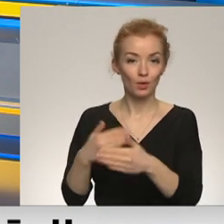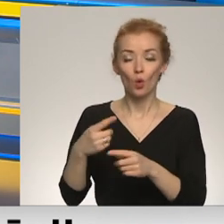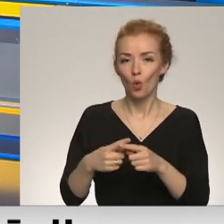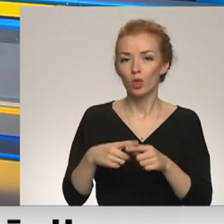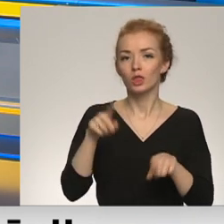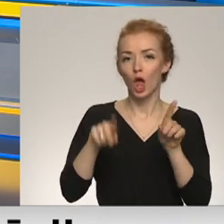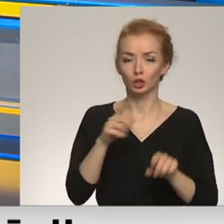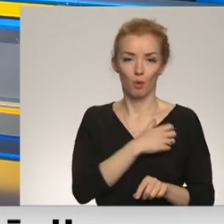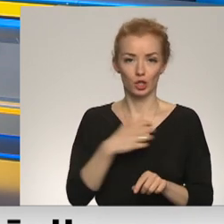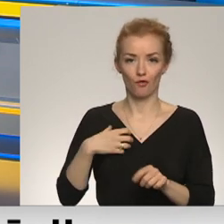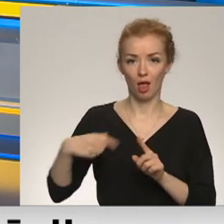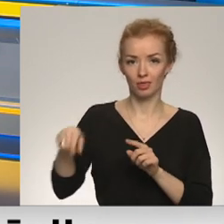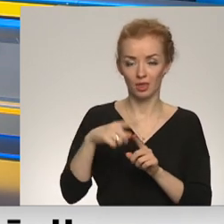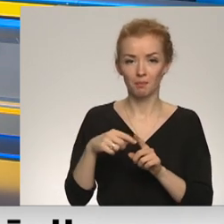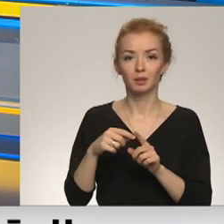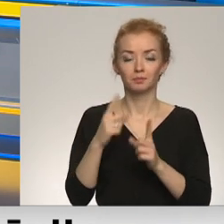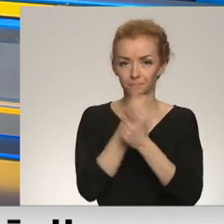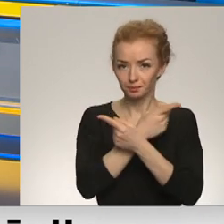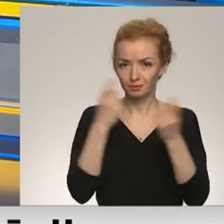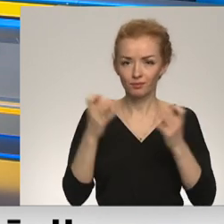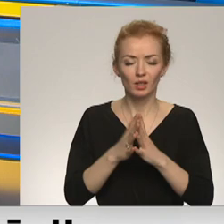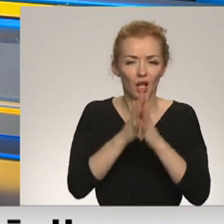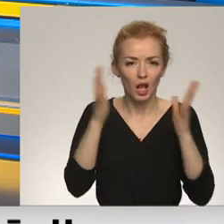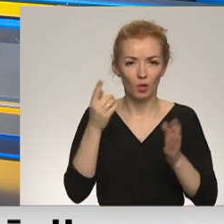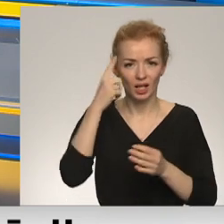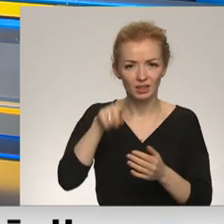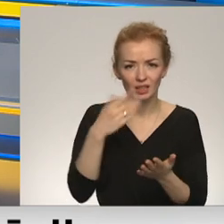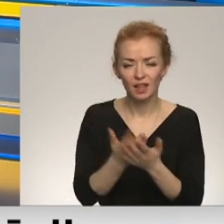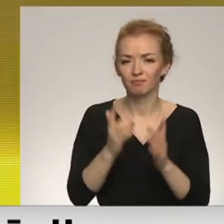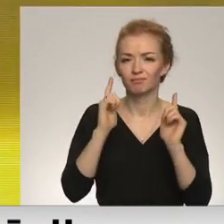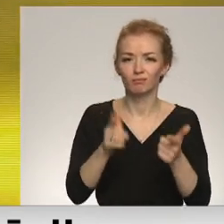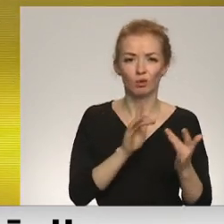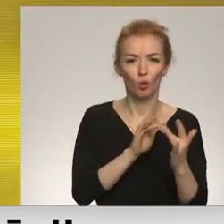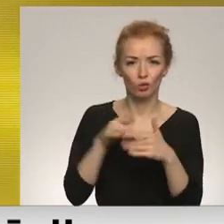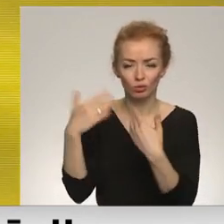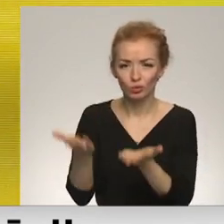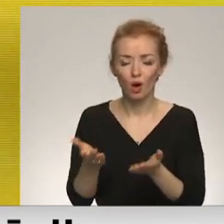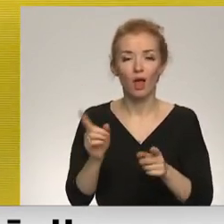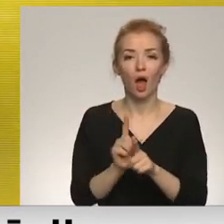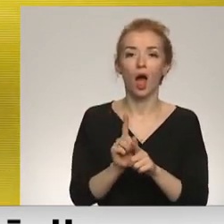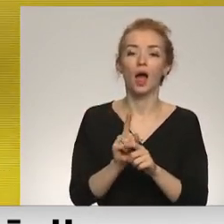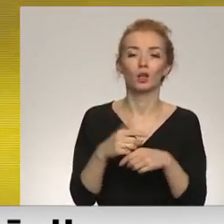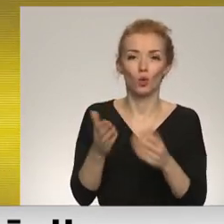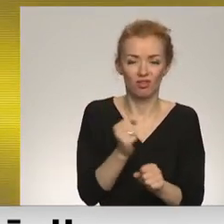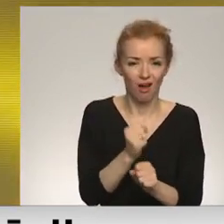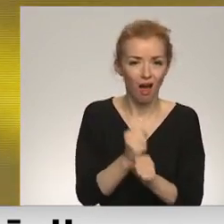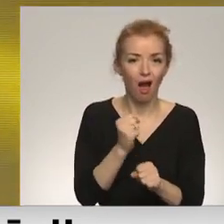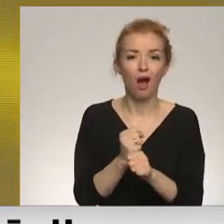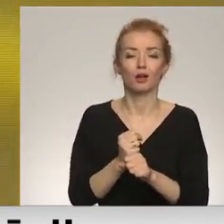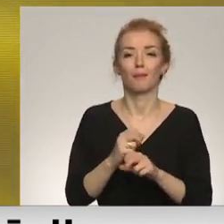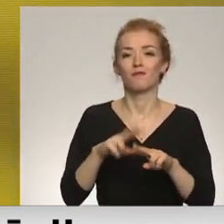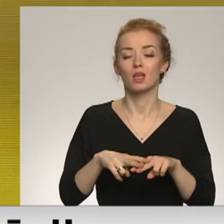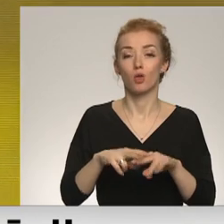atsevišķas pašvaldības ir bijušas nākuši klējā ļoti lielu inicitīvu. Daudz izmitināt arī nodarbināt bēgļus, tiem ir nepieciešams